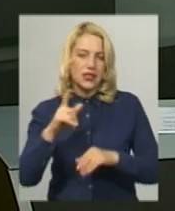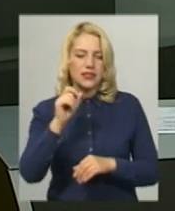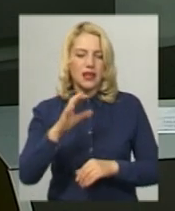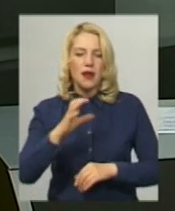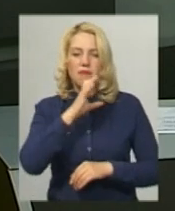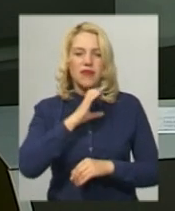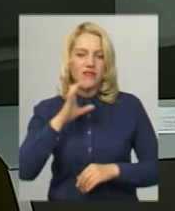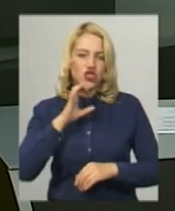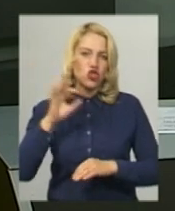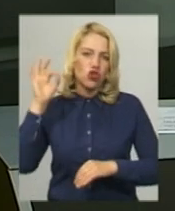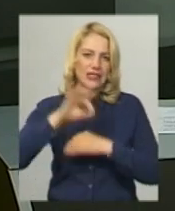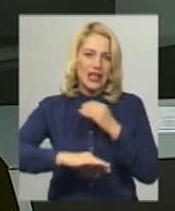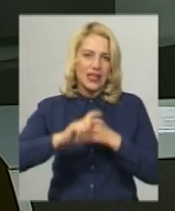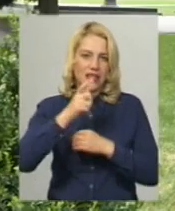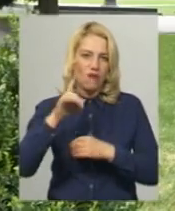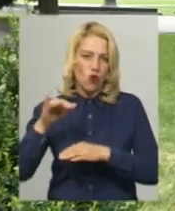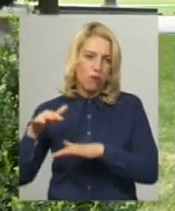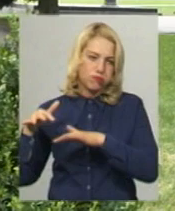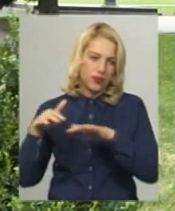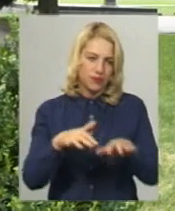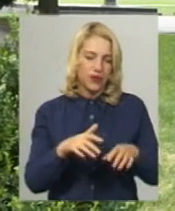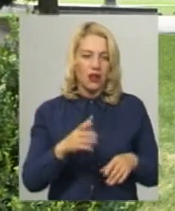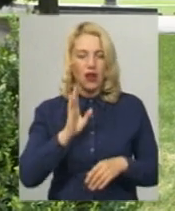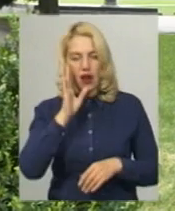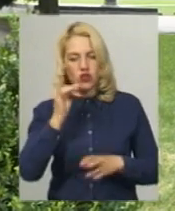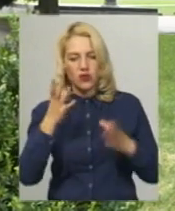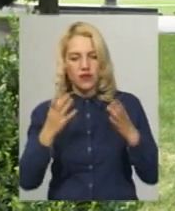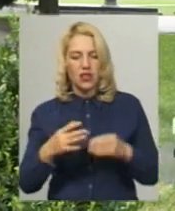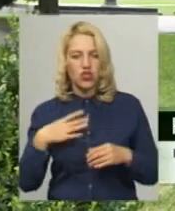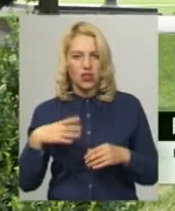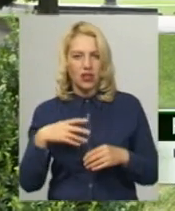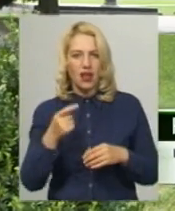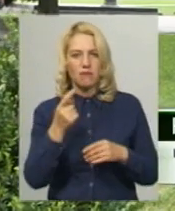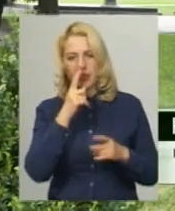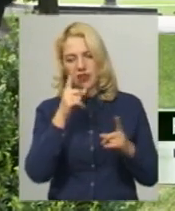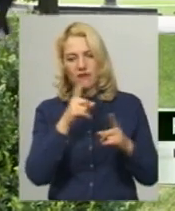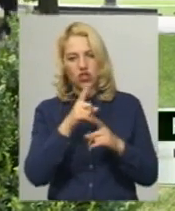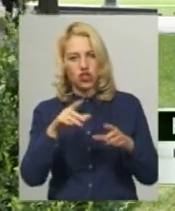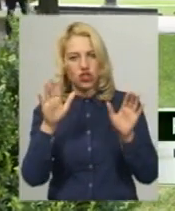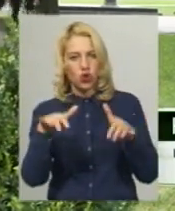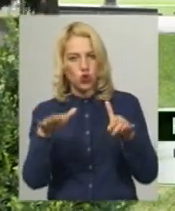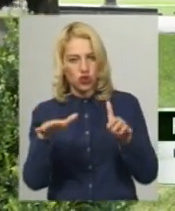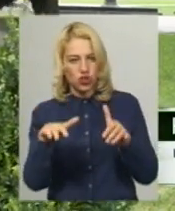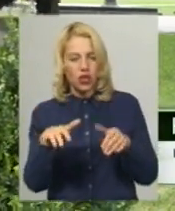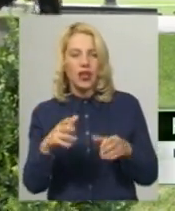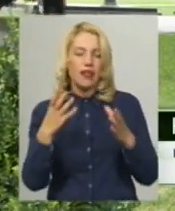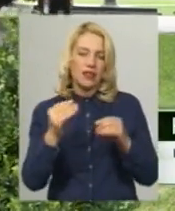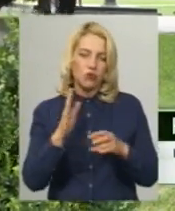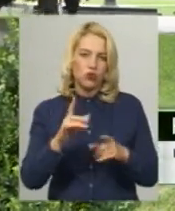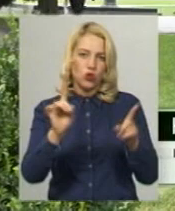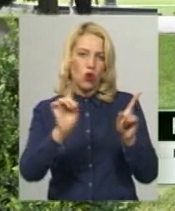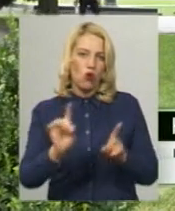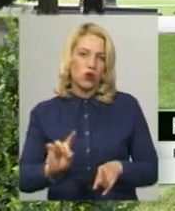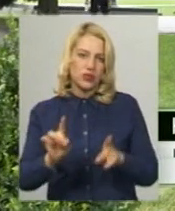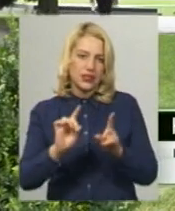-західної Європи. Вранці та в день чекаємо на проходження невеликого короткочасного дощу. В день місцями гроза.